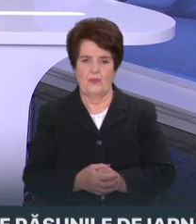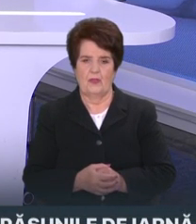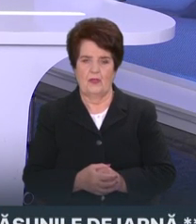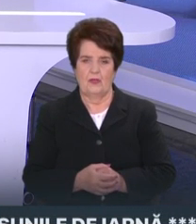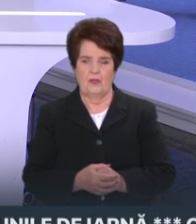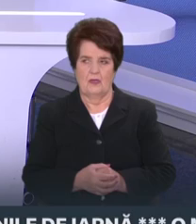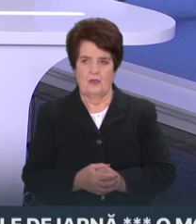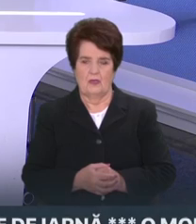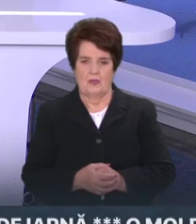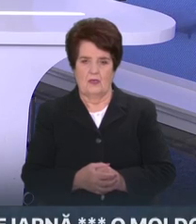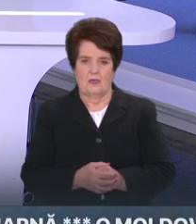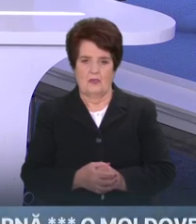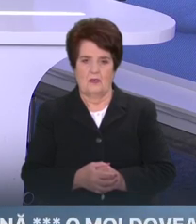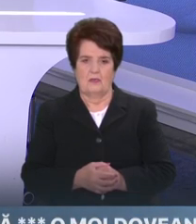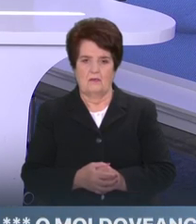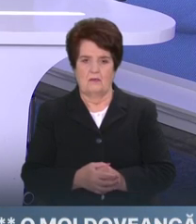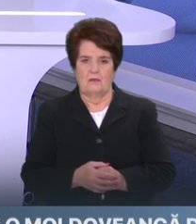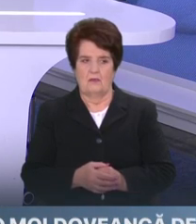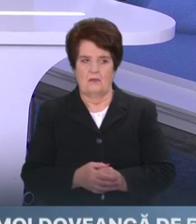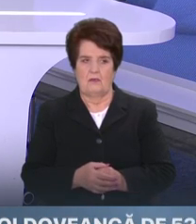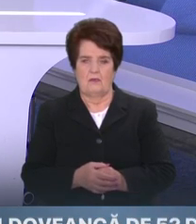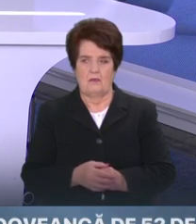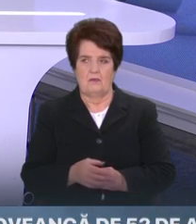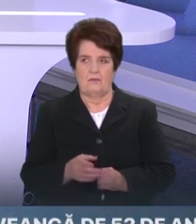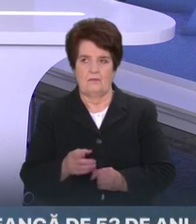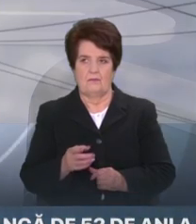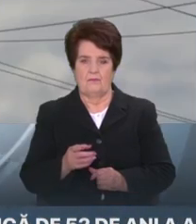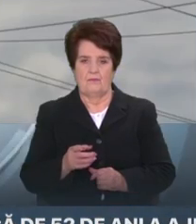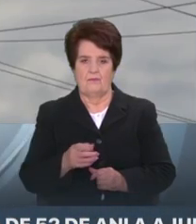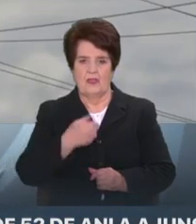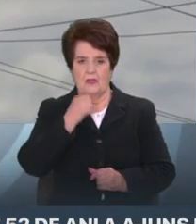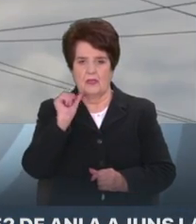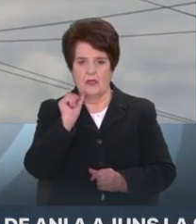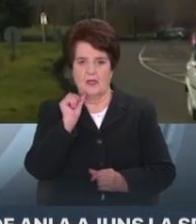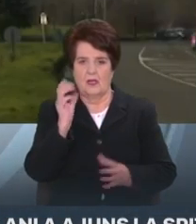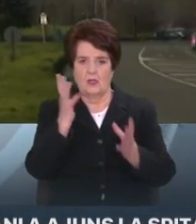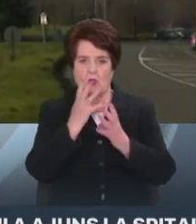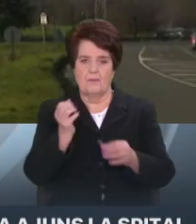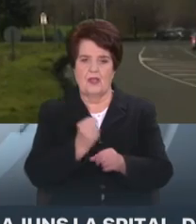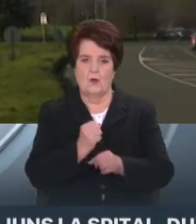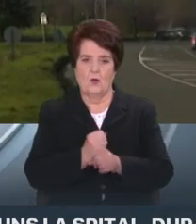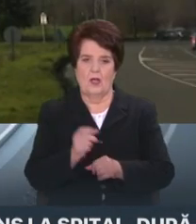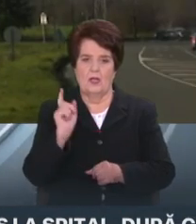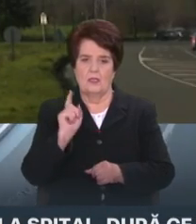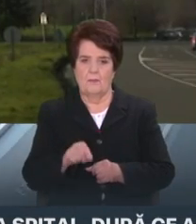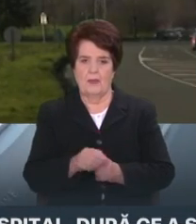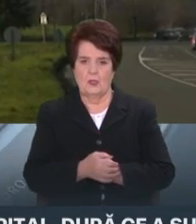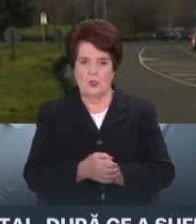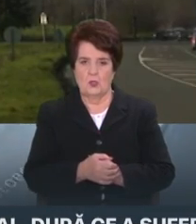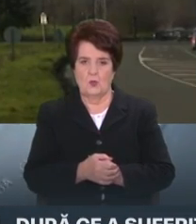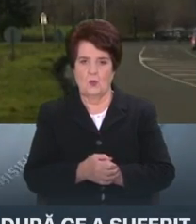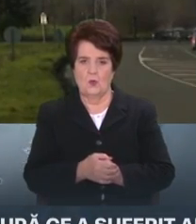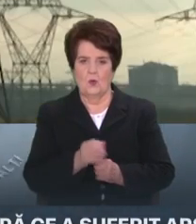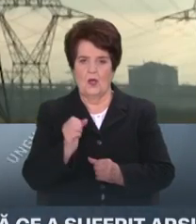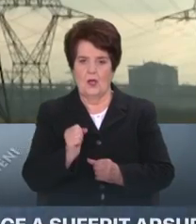Deci noi lucrăm și tot weekendul am lucrat și ieri noapte am lucrat pentru a putea identifica